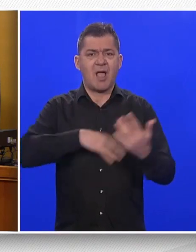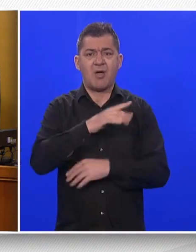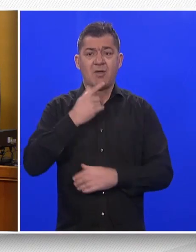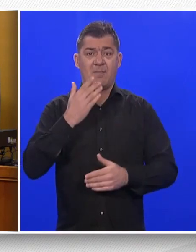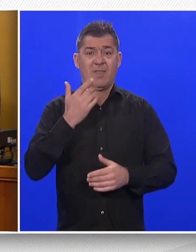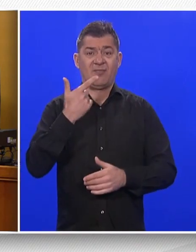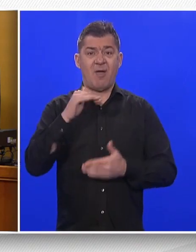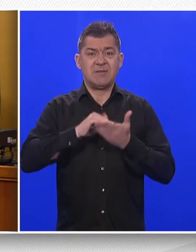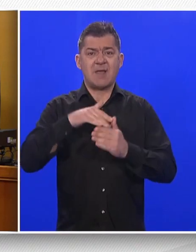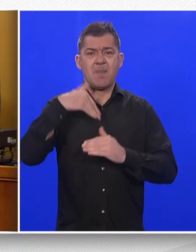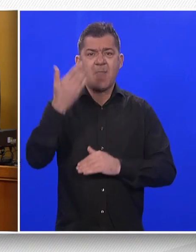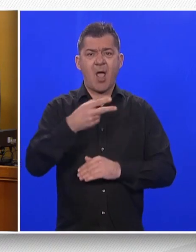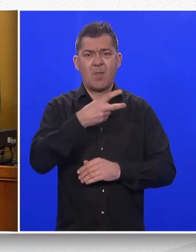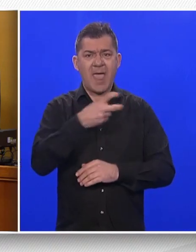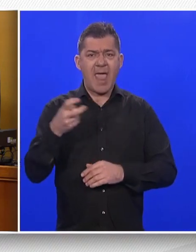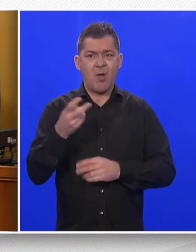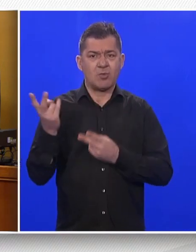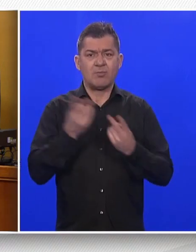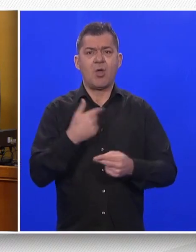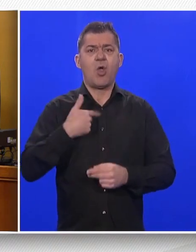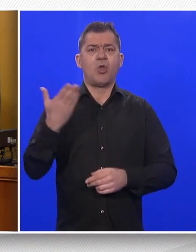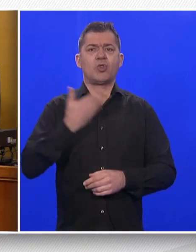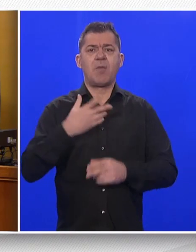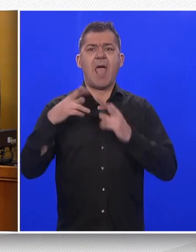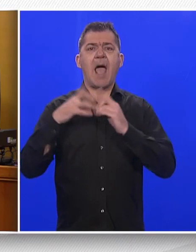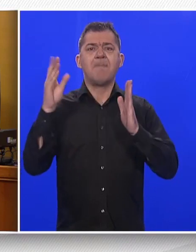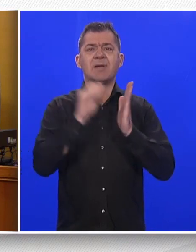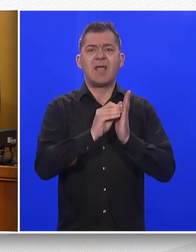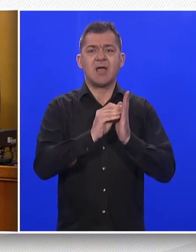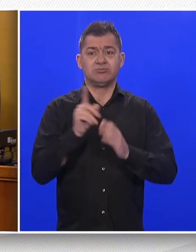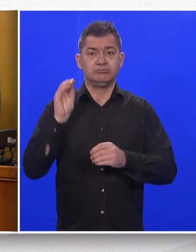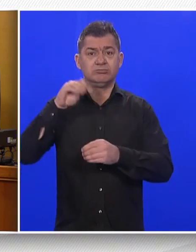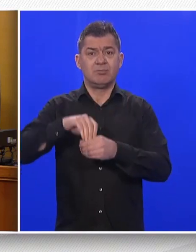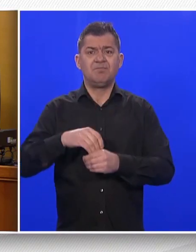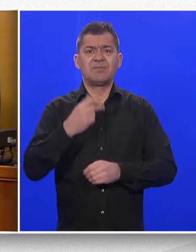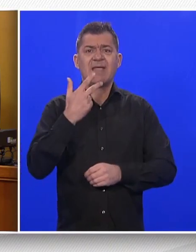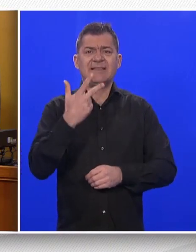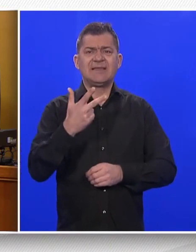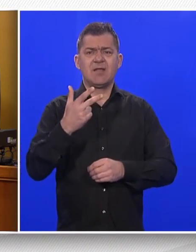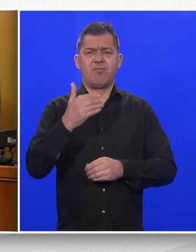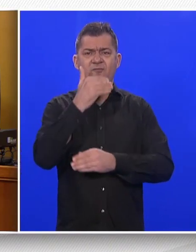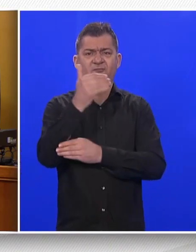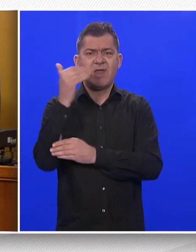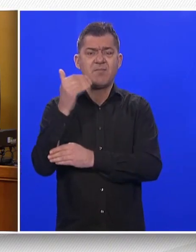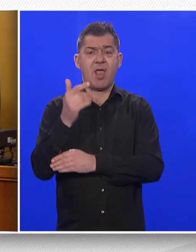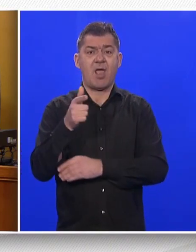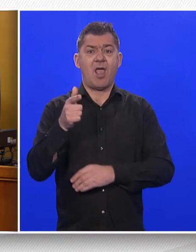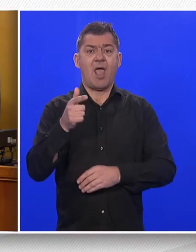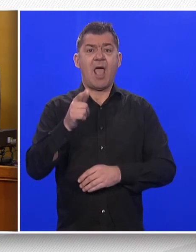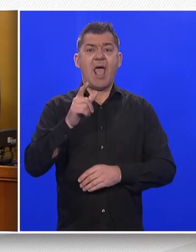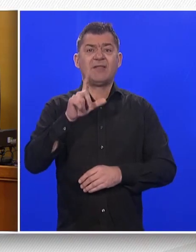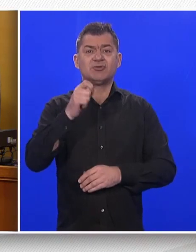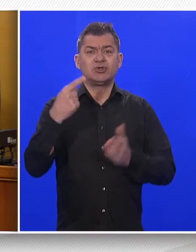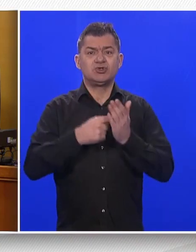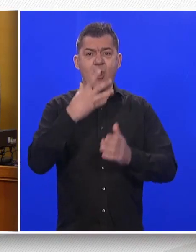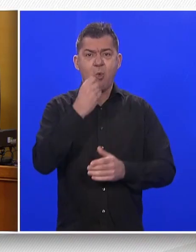nakon uvođenja eura dobili aplikaciju u kojoj, pazite, su udjeluju čak tri trgovačka lanca koja je koštala manje od 200.000 kuna